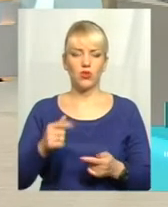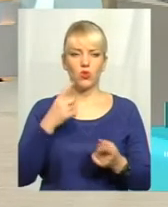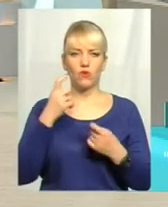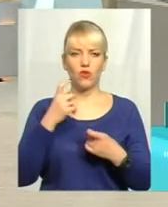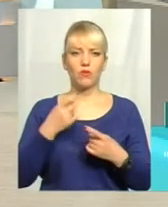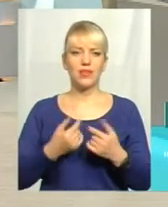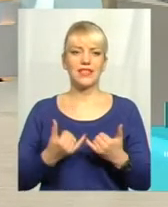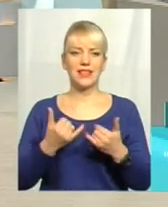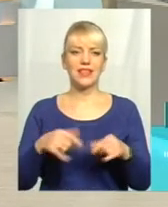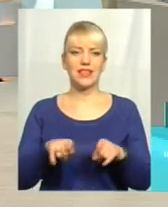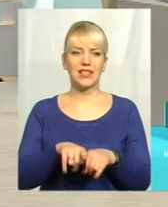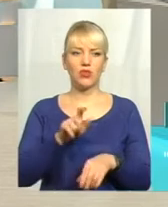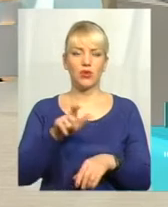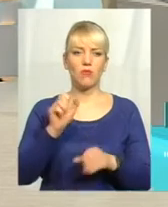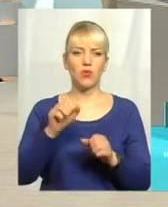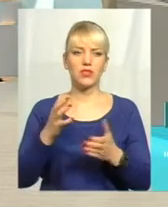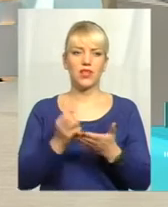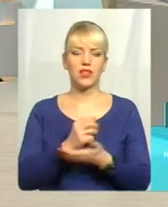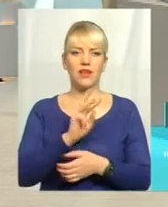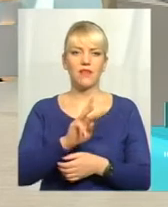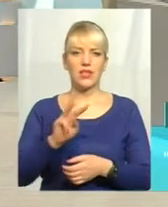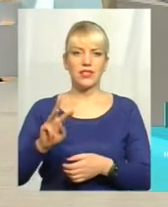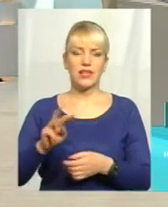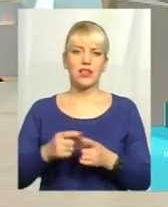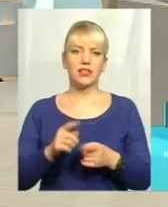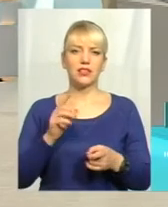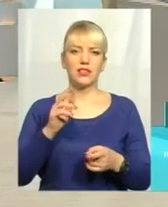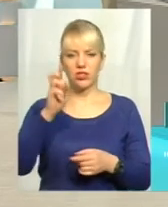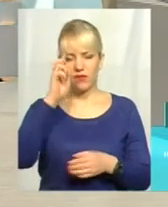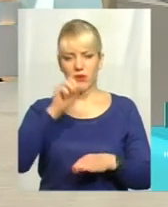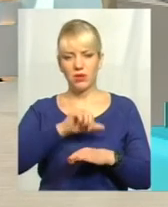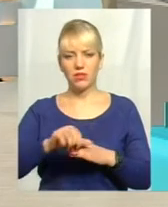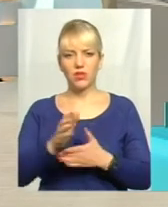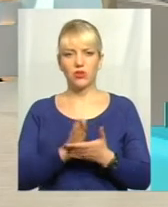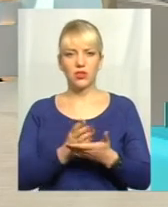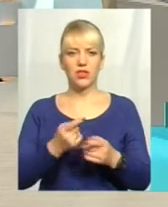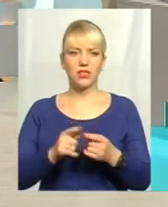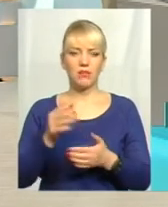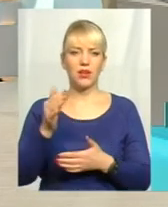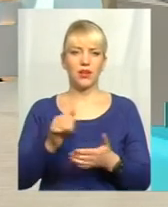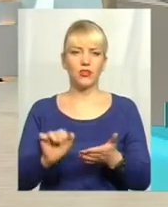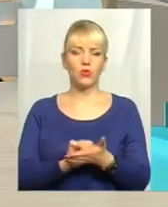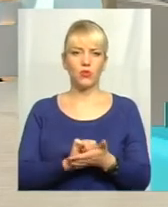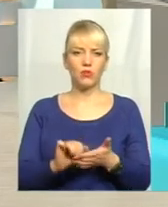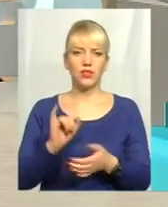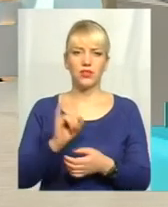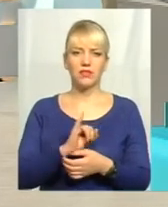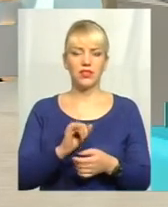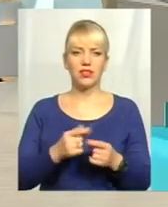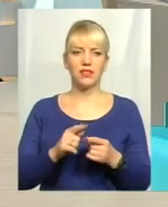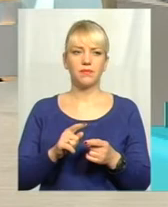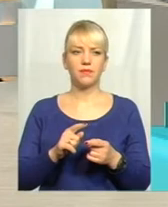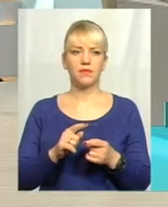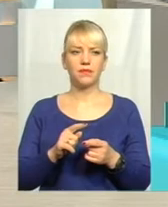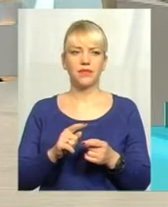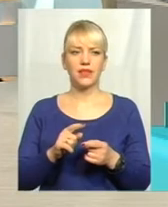категорії осіб вони можуть знайти на офіційному веб-сайті Державної міграційної служби, тобто це як перелік документів, так і, в принципі, години прийому